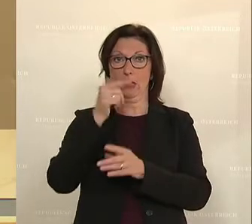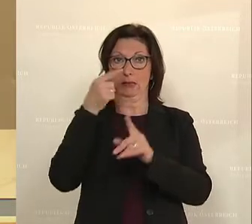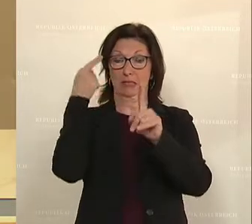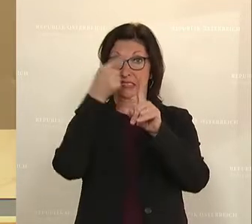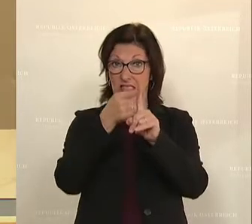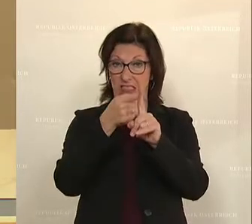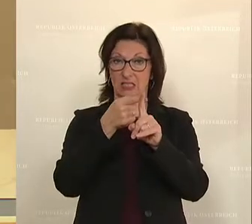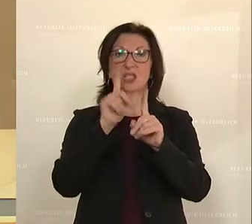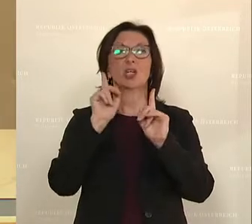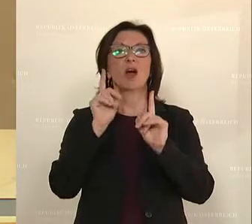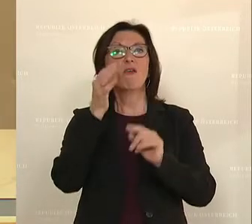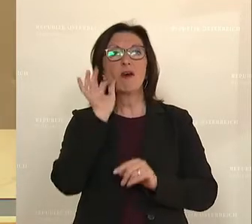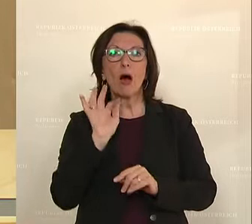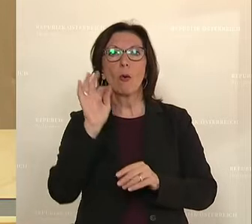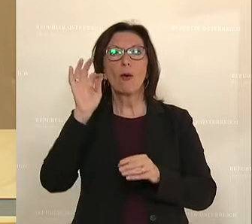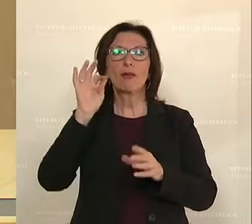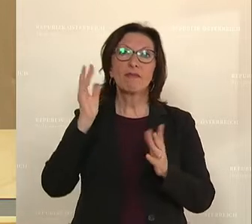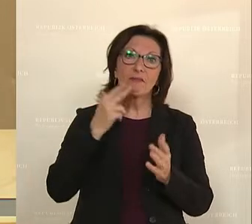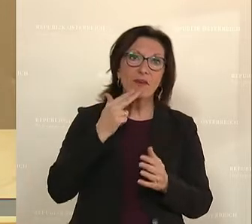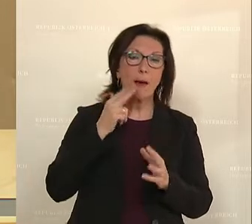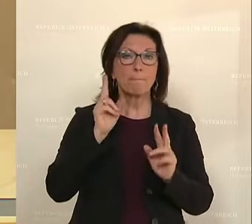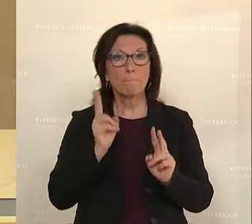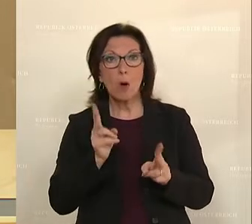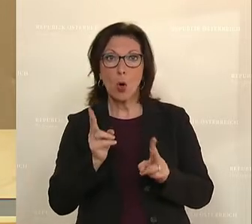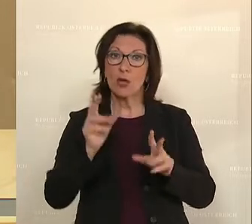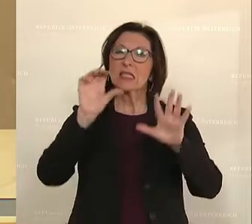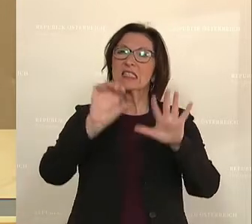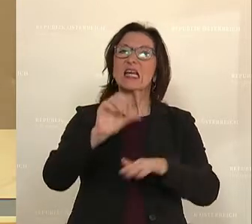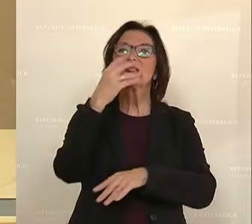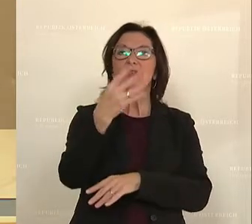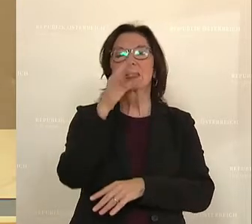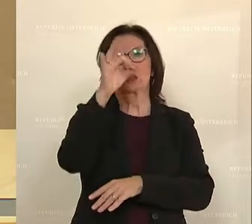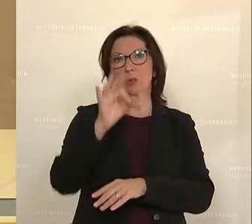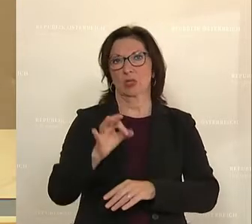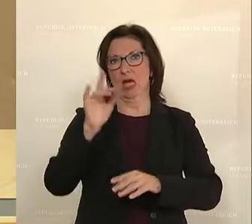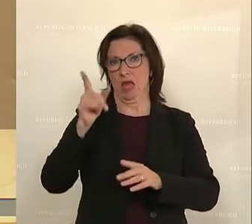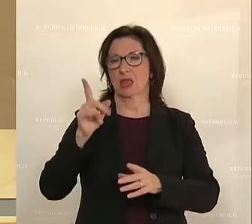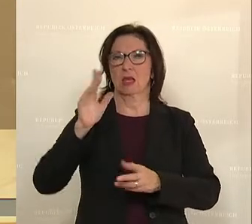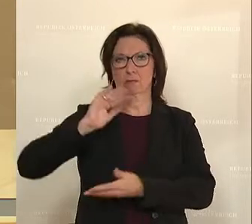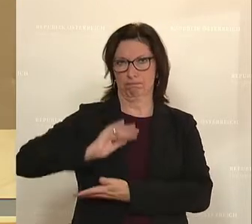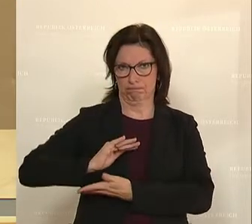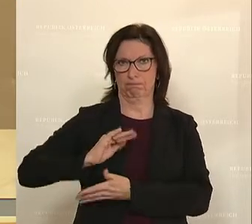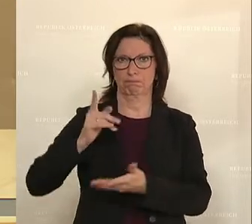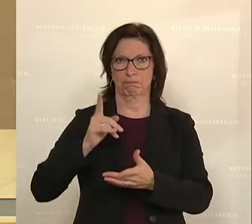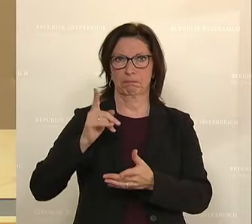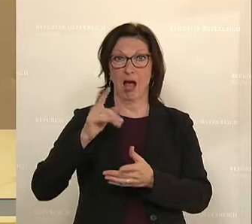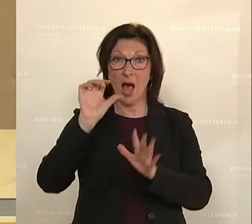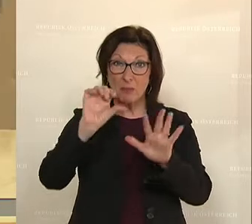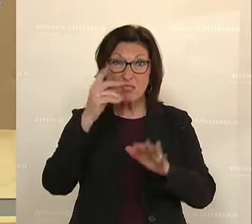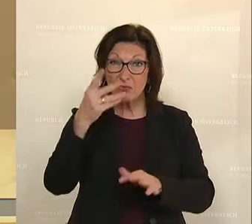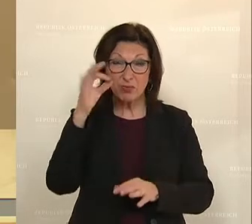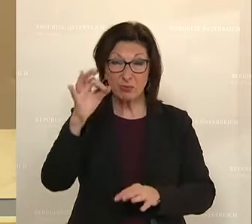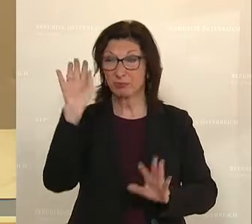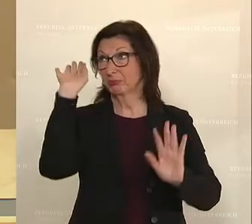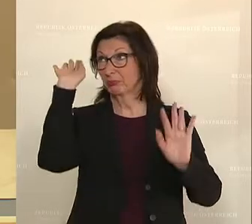Prozent der Frauen, die dafür in Frage kommen, am Brustkrebsscreening teilnehmen, wurde leider weit verfehlt. Es